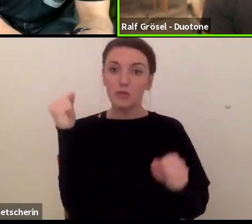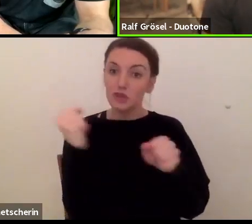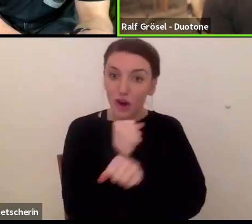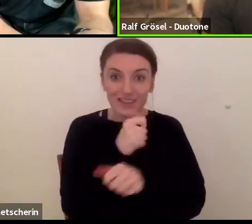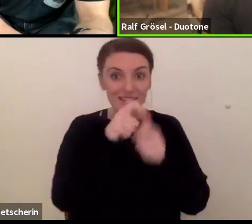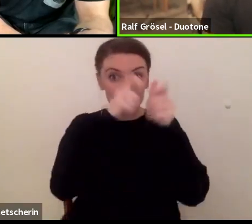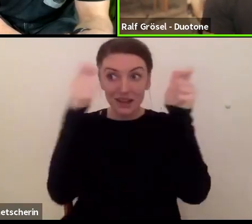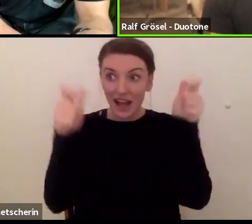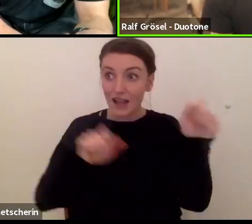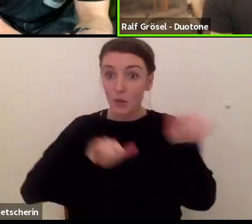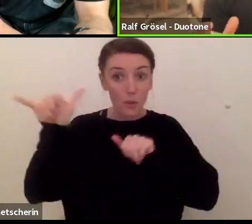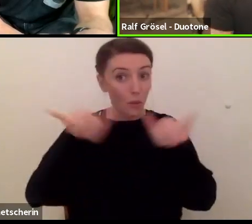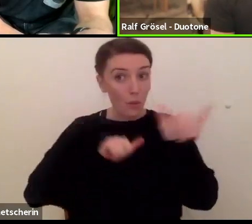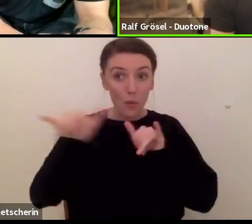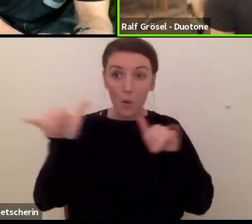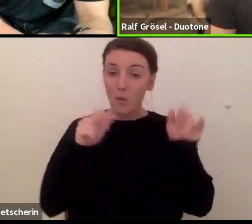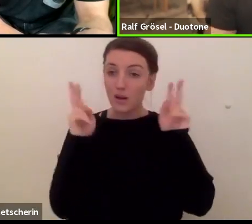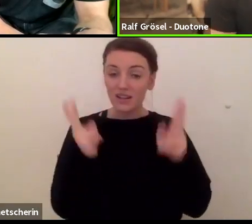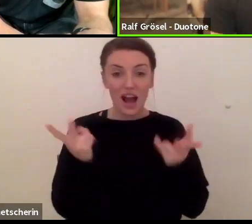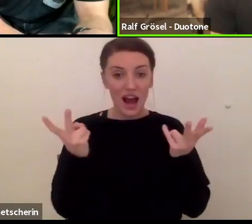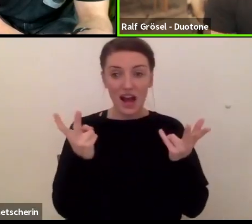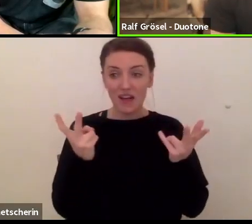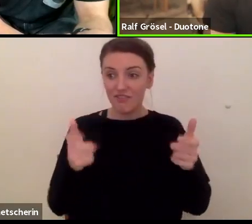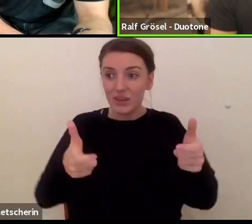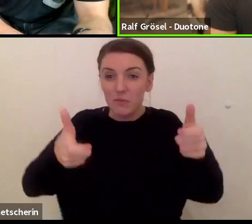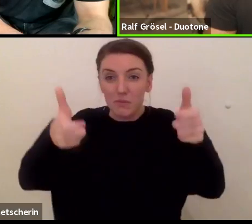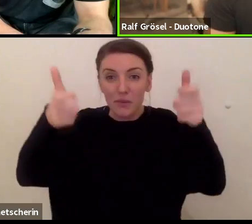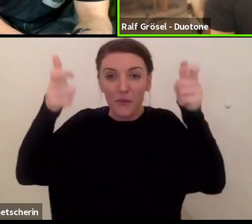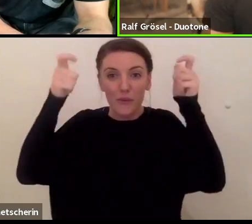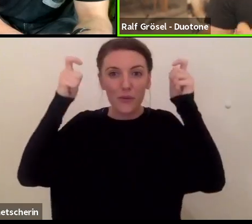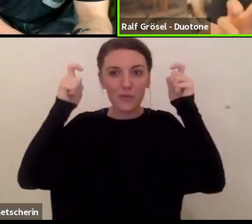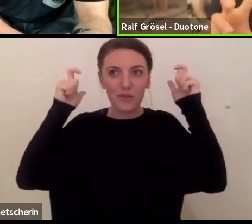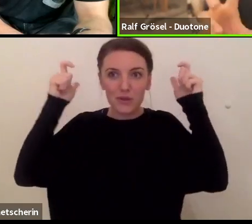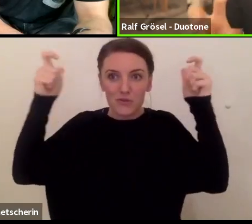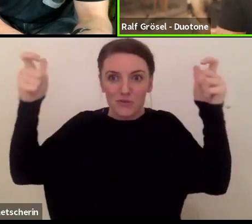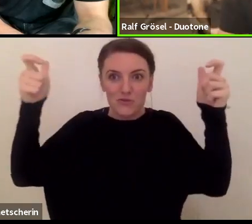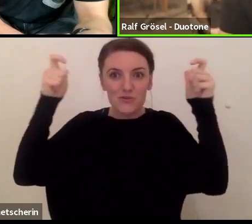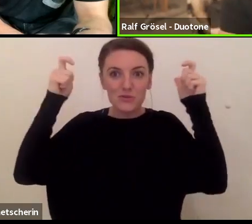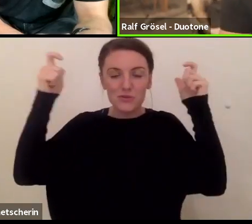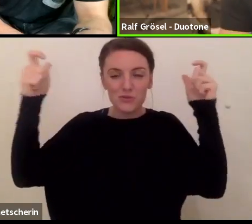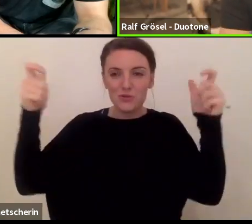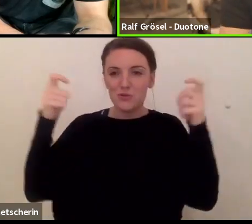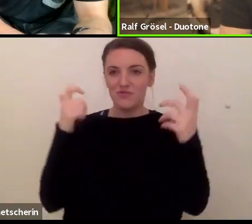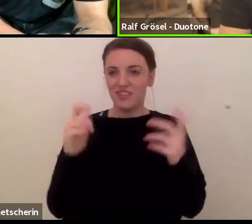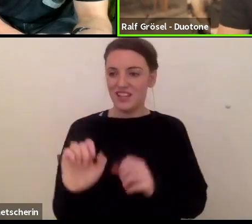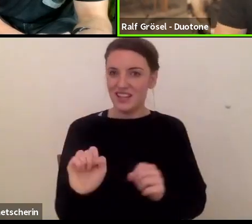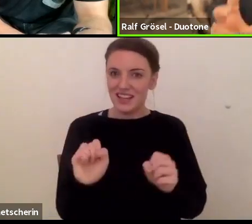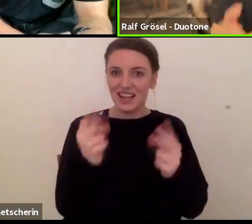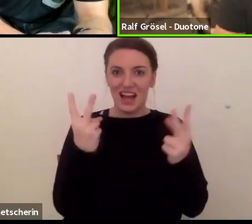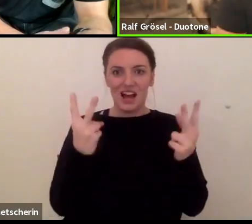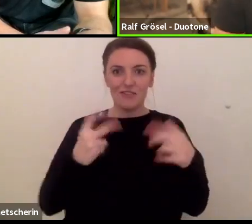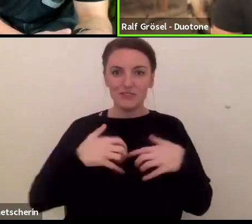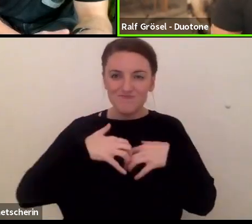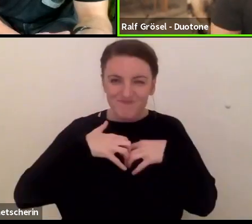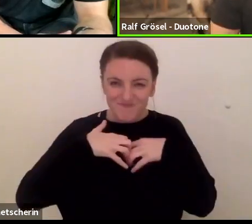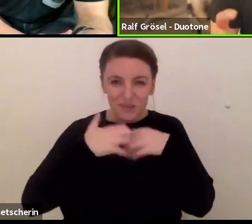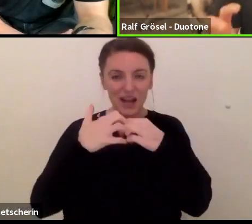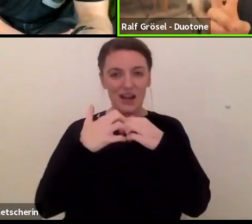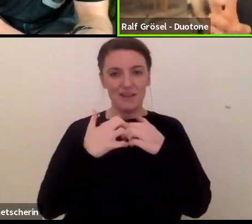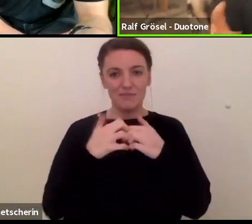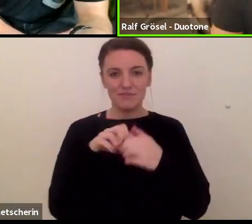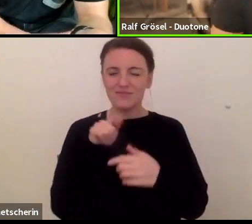ist halt einfach, wie der steht, wie der andreht, das ist ja auch ganz wichtig, also wie der eben die Kraft generiert. Und alles